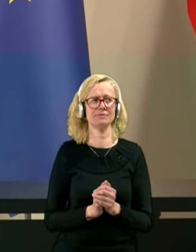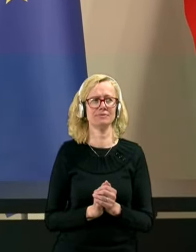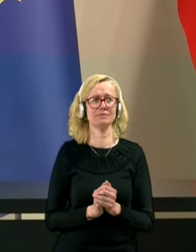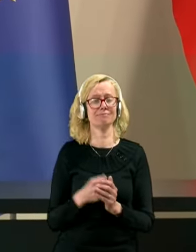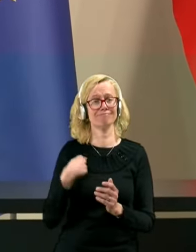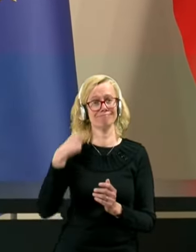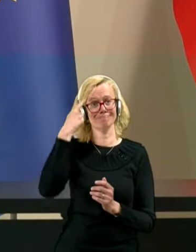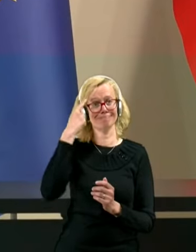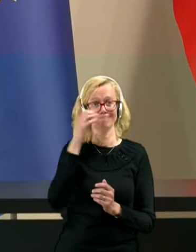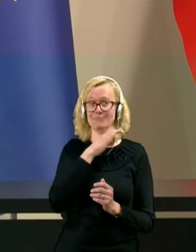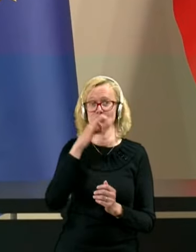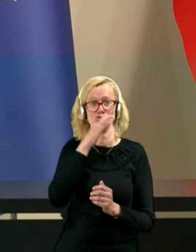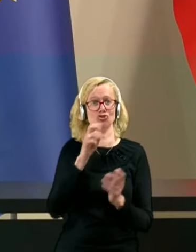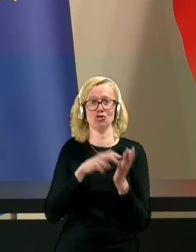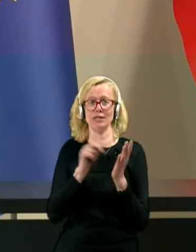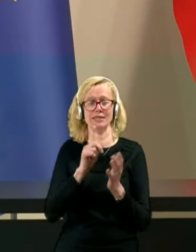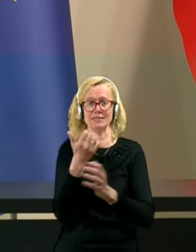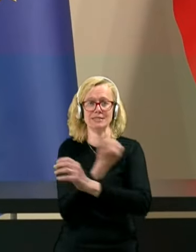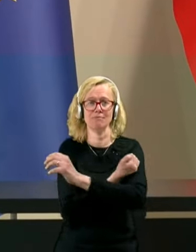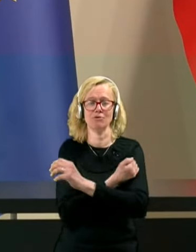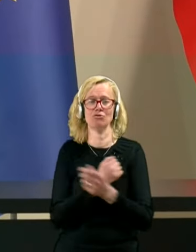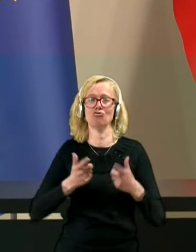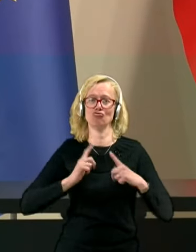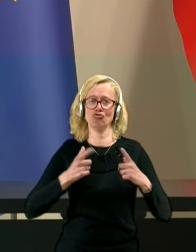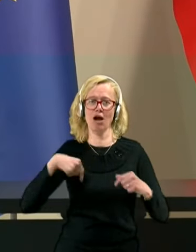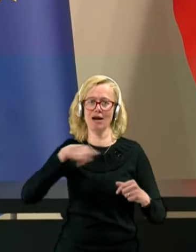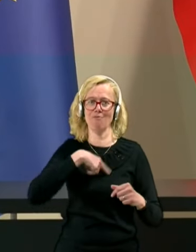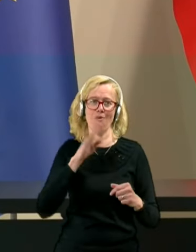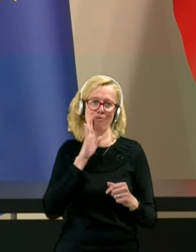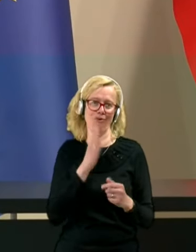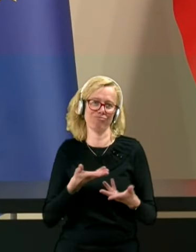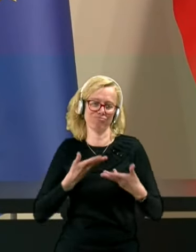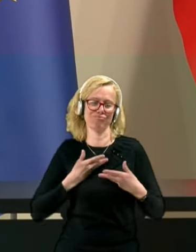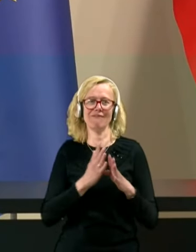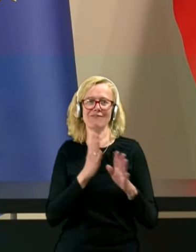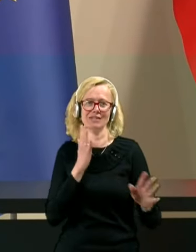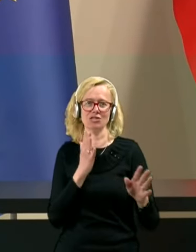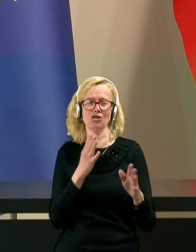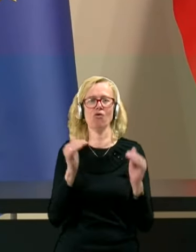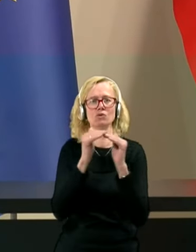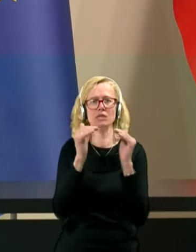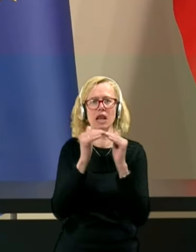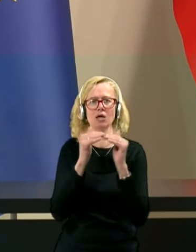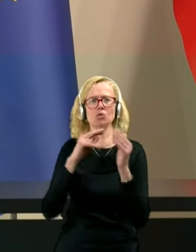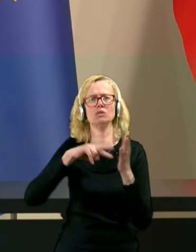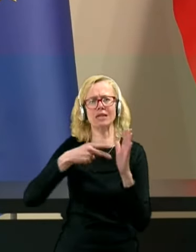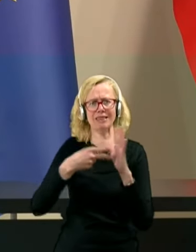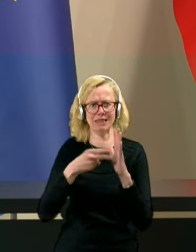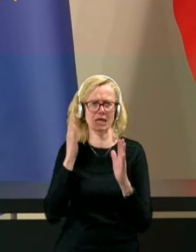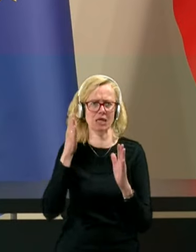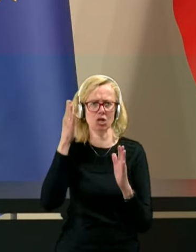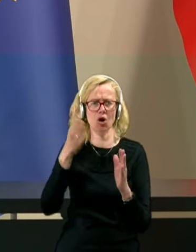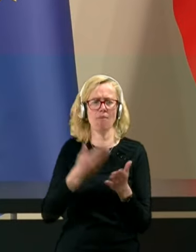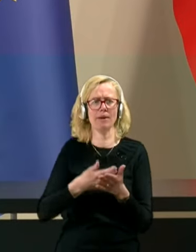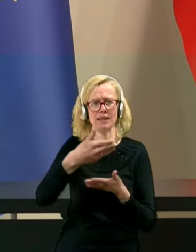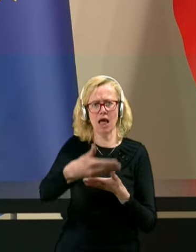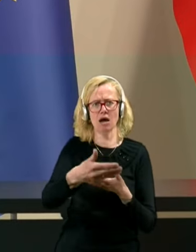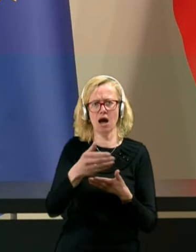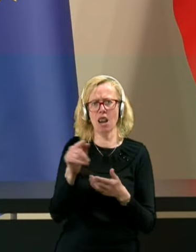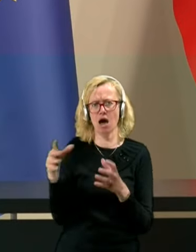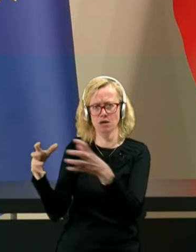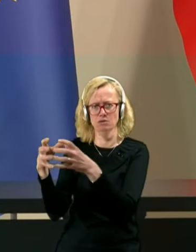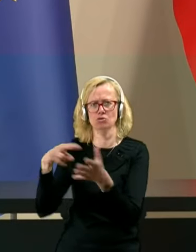Mislim, da se ni še nihče cepil. Čakamo, da bomo prišli na vrsto v skladu z strategijo, ki jo je pač predlagala stroka.